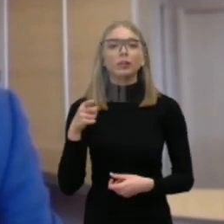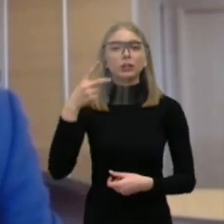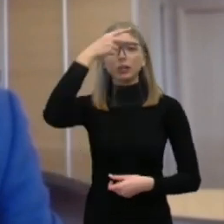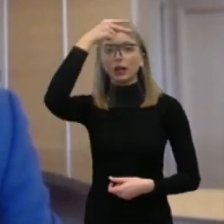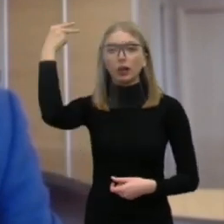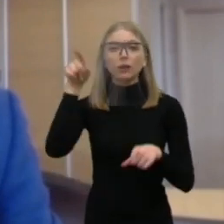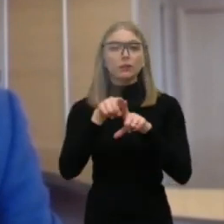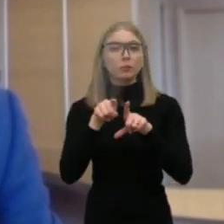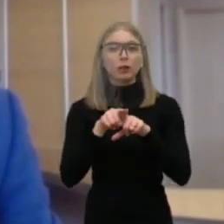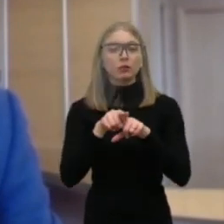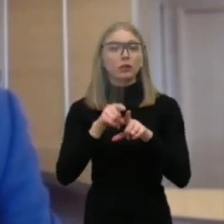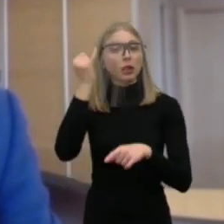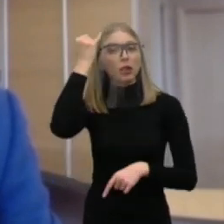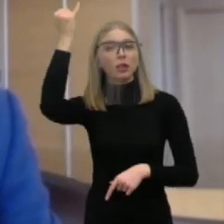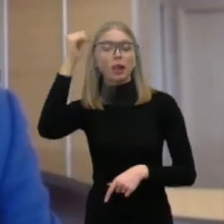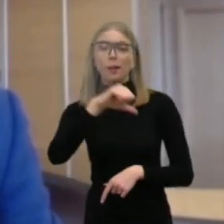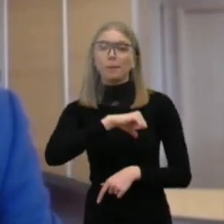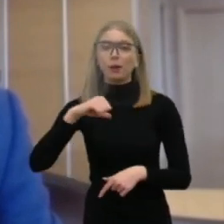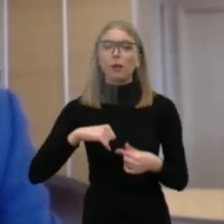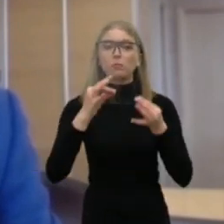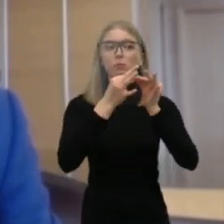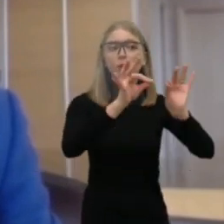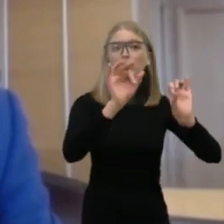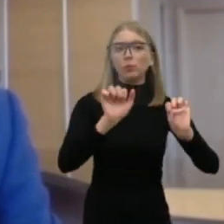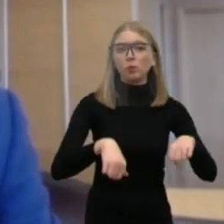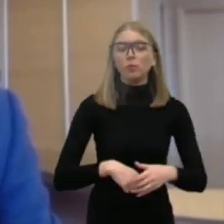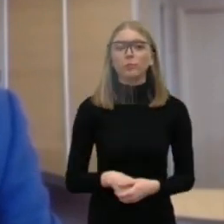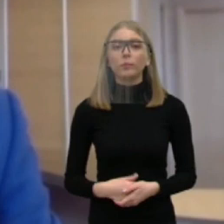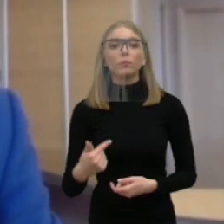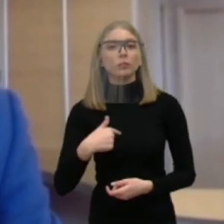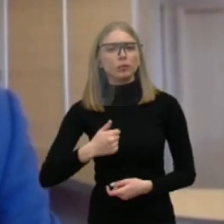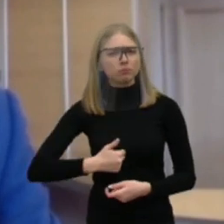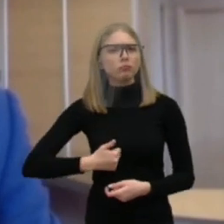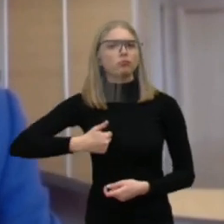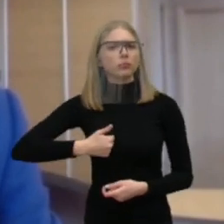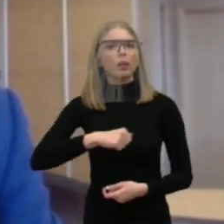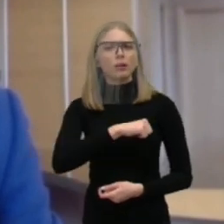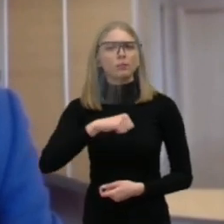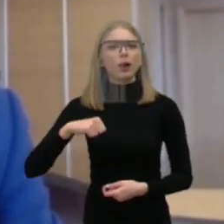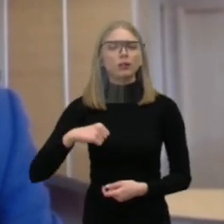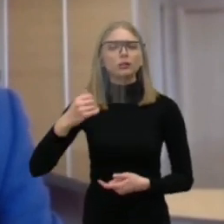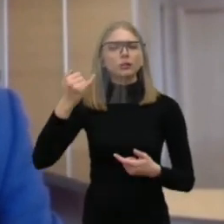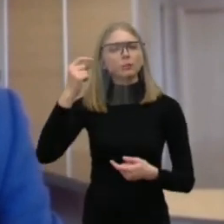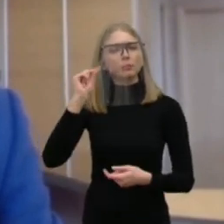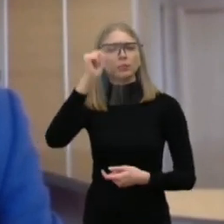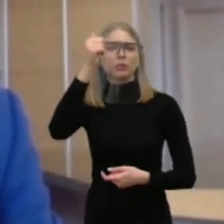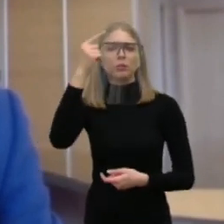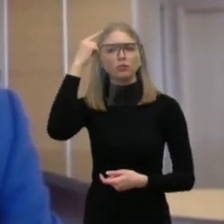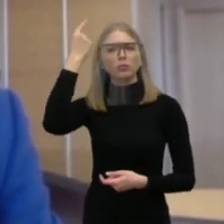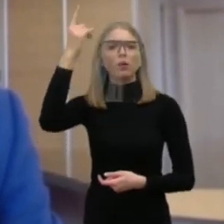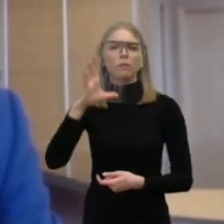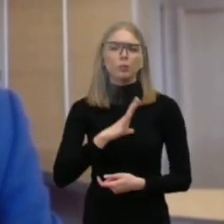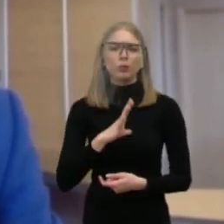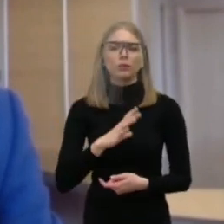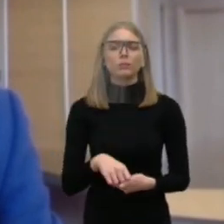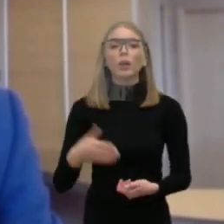vardu, arba tikrai galėtumėm ir prieš pasaulį pasididžiuoti kiekriomis iniciatyvomis. Tai tiesiog buvo koordinacinis